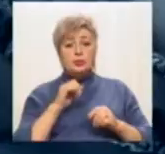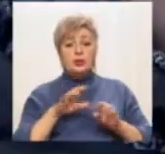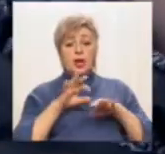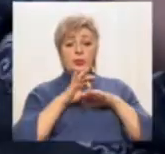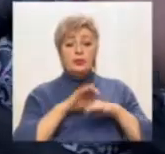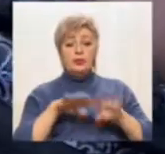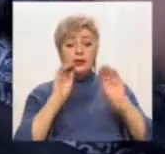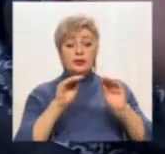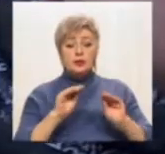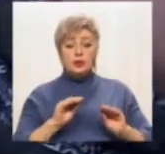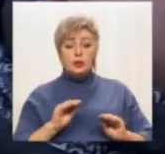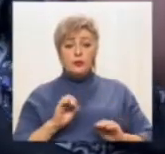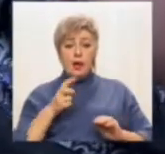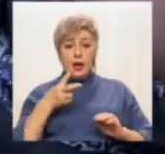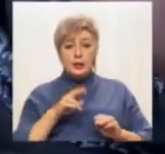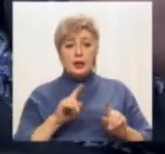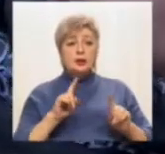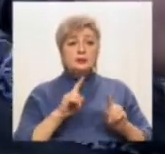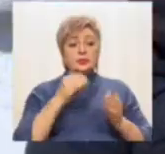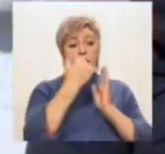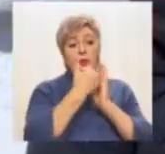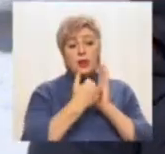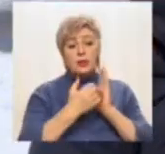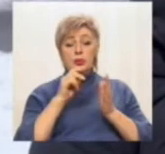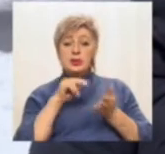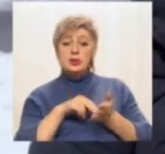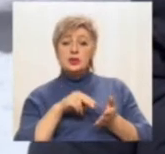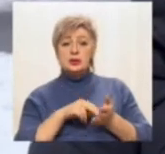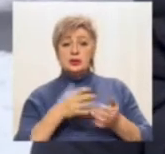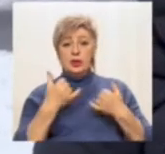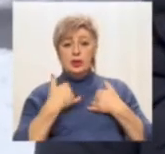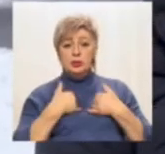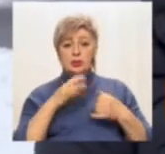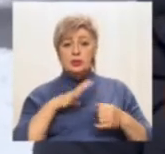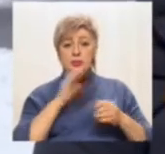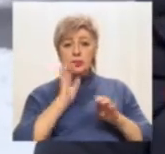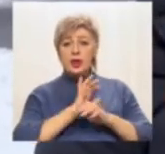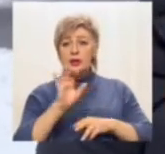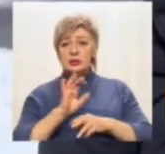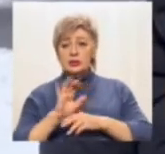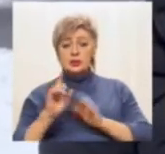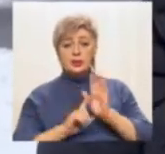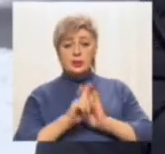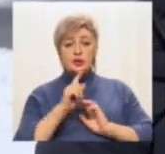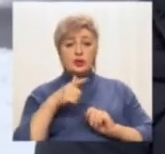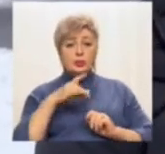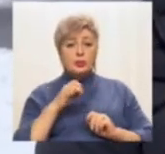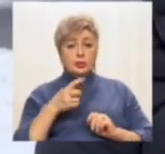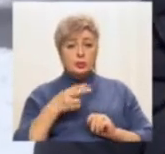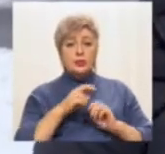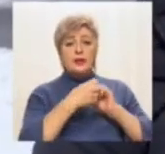меню та ціни харчування у навчальному закладі. У нас була розіслана на початку грудня 2018